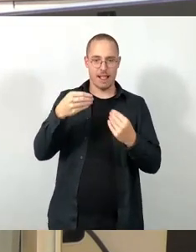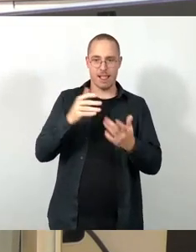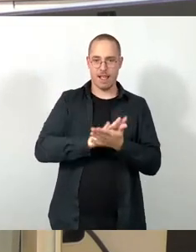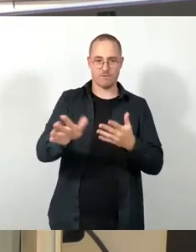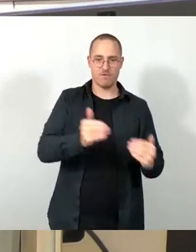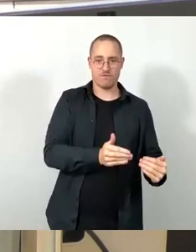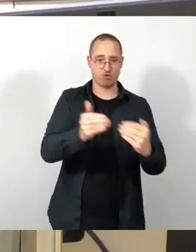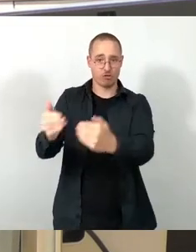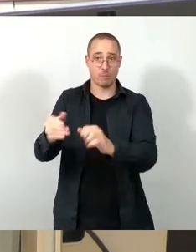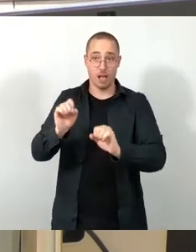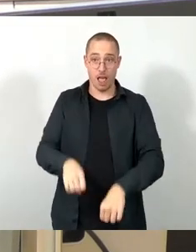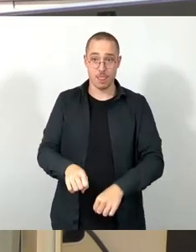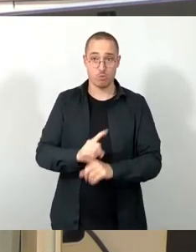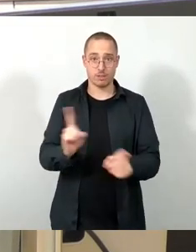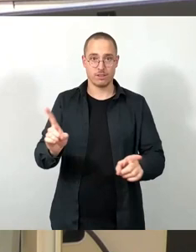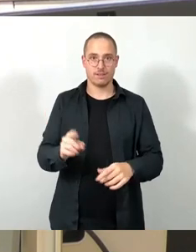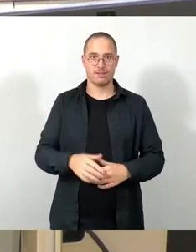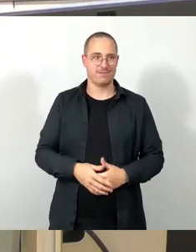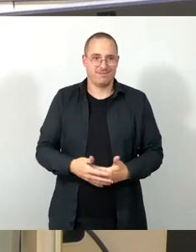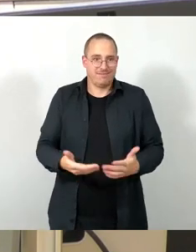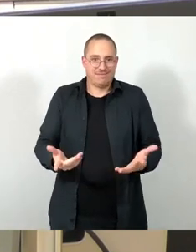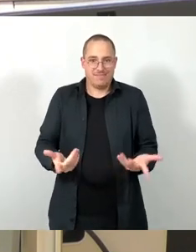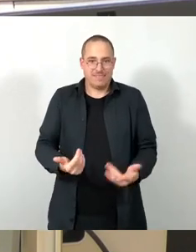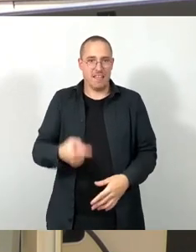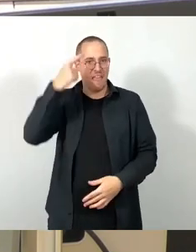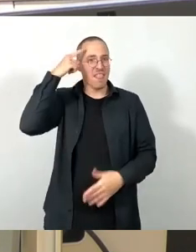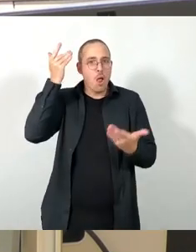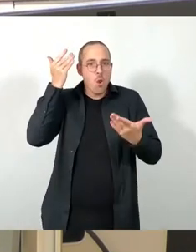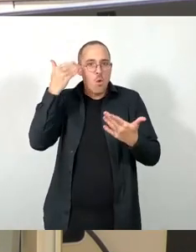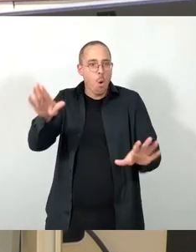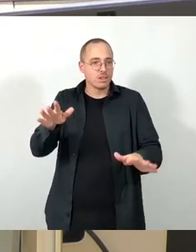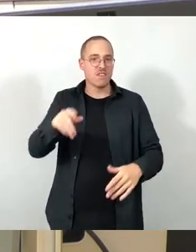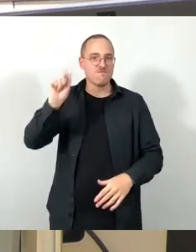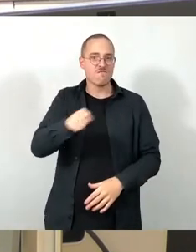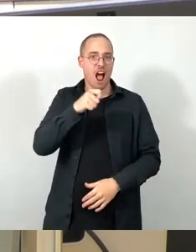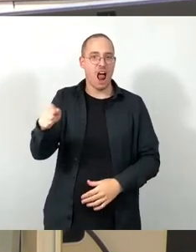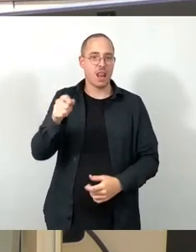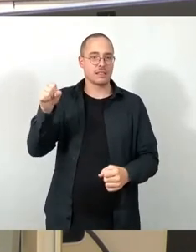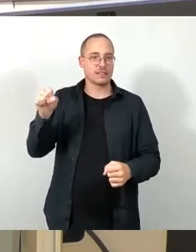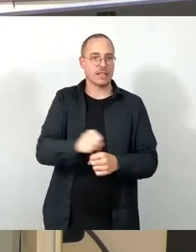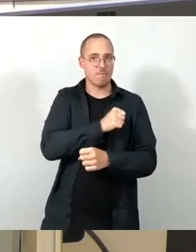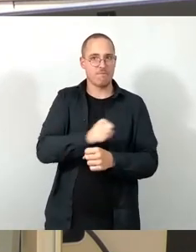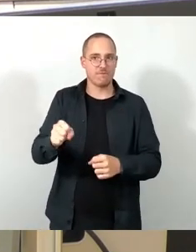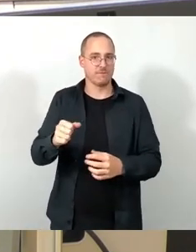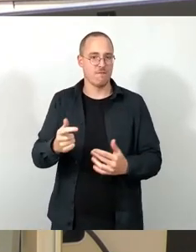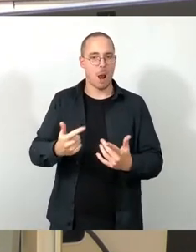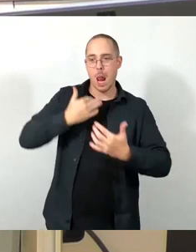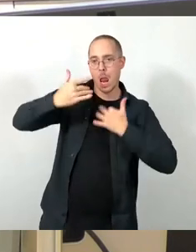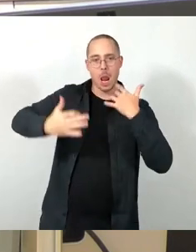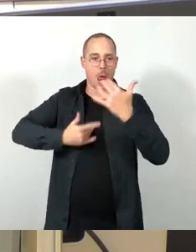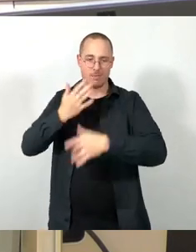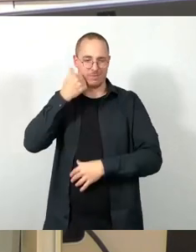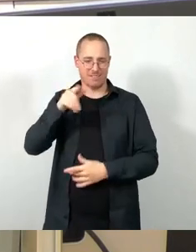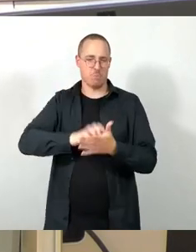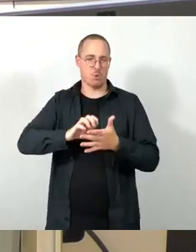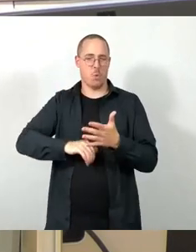nichts anderes als hirnloses Wahlkampfgetöse. Ich bitte, das aus dem Protokoll zu streichen. Mehrere chronisch